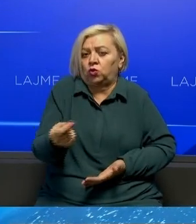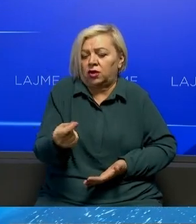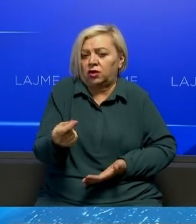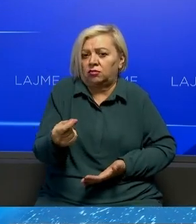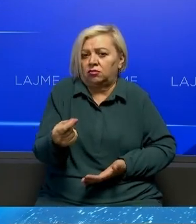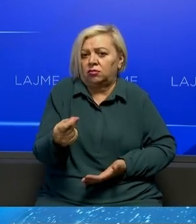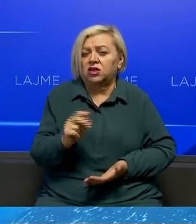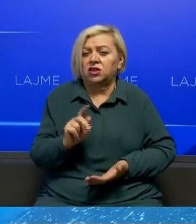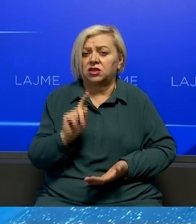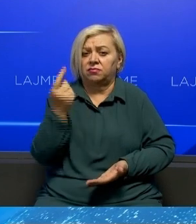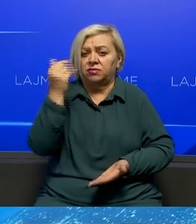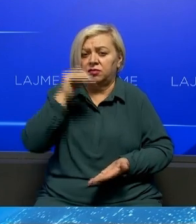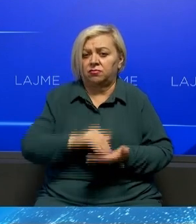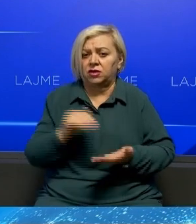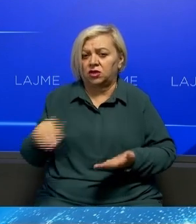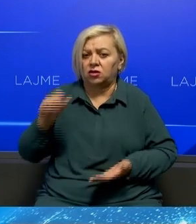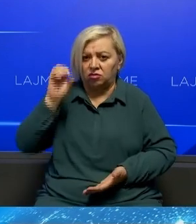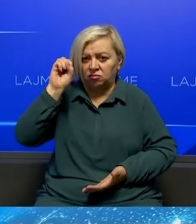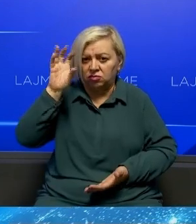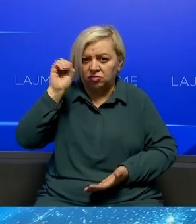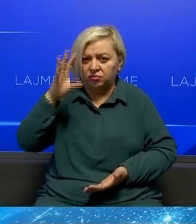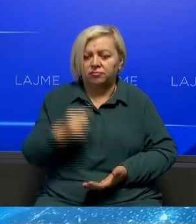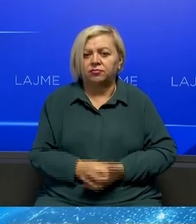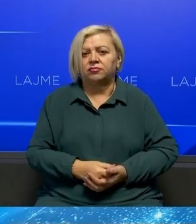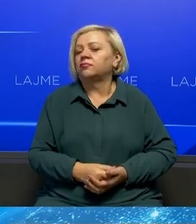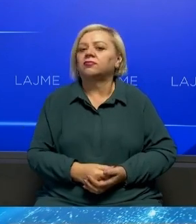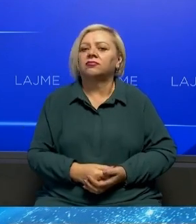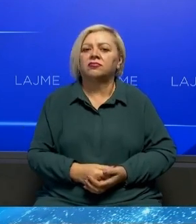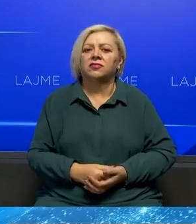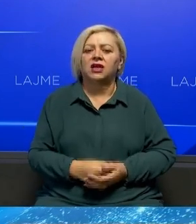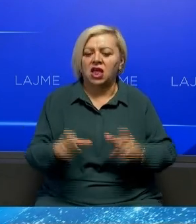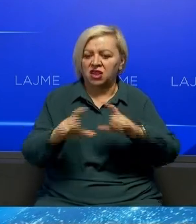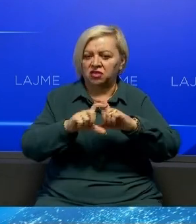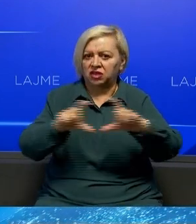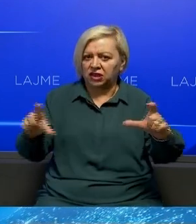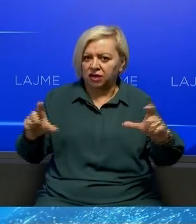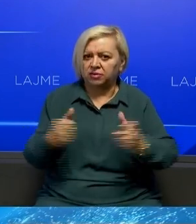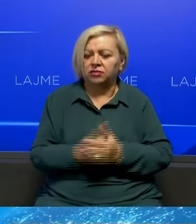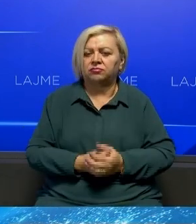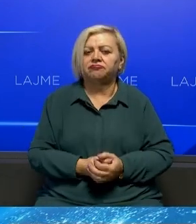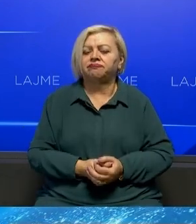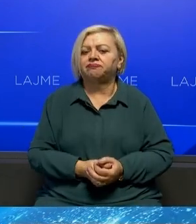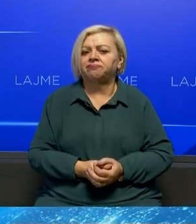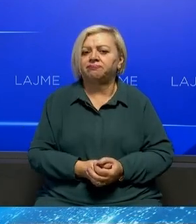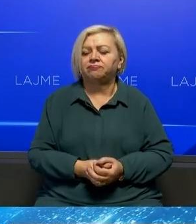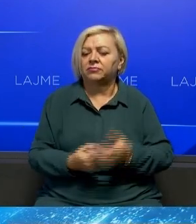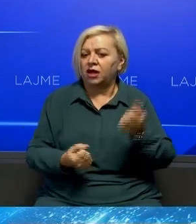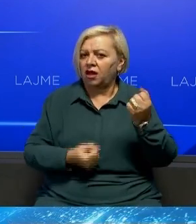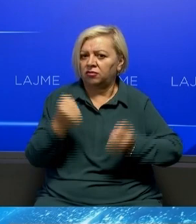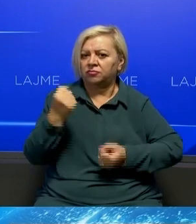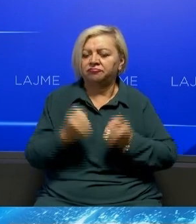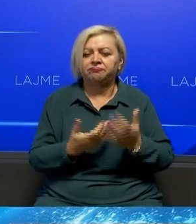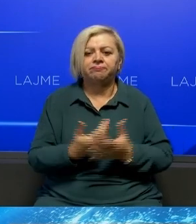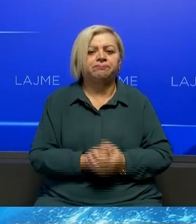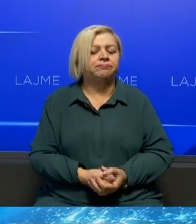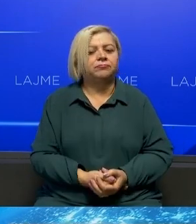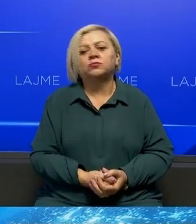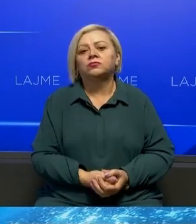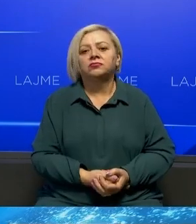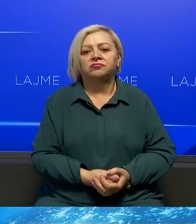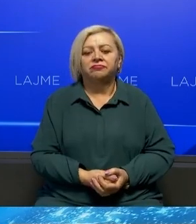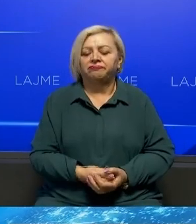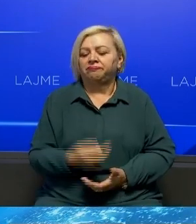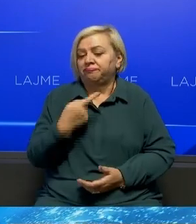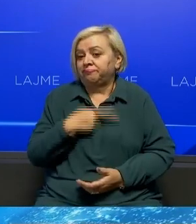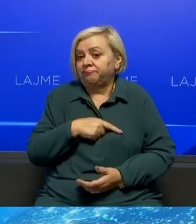miljan nuk janë pak për pes erot tyne tabela që abojnë dyqysh dhe kesh për i përshëvarve ton